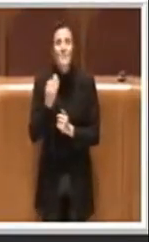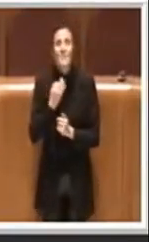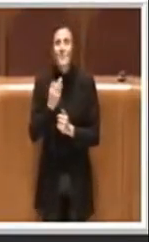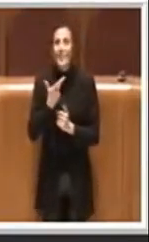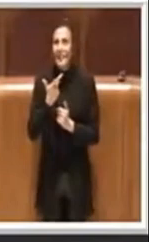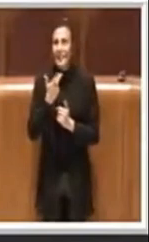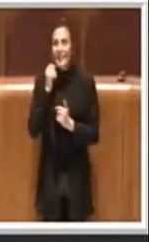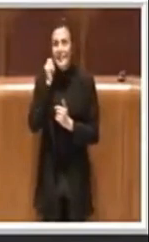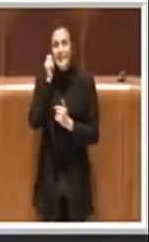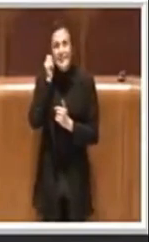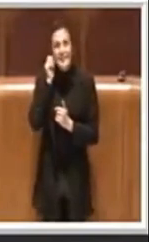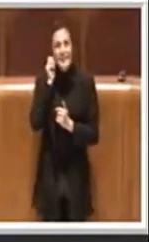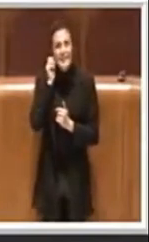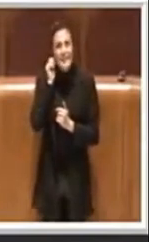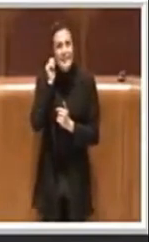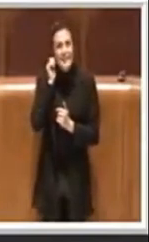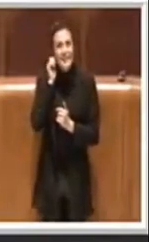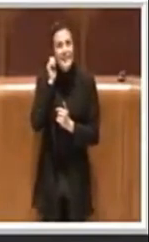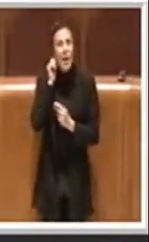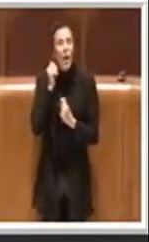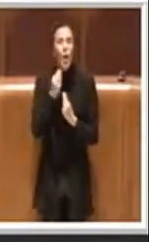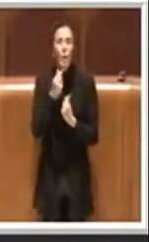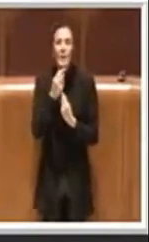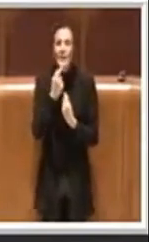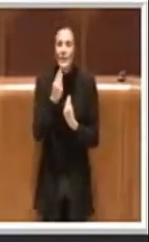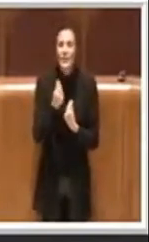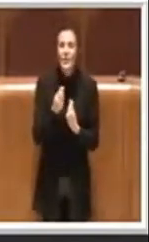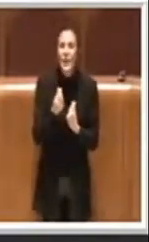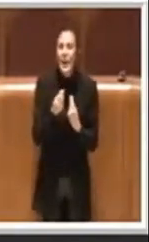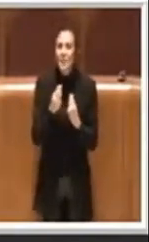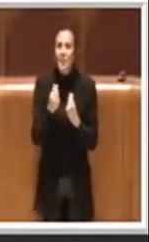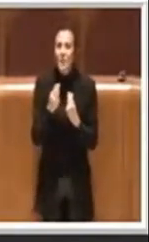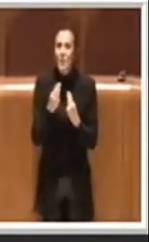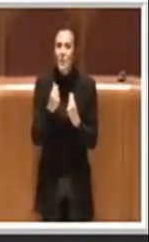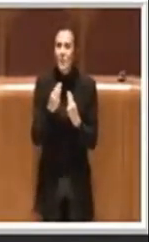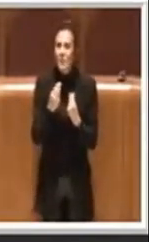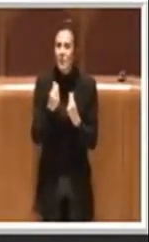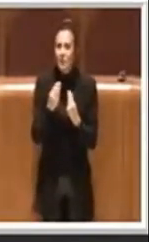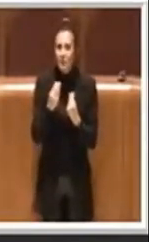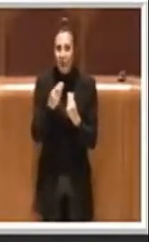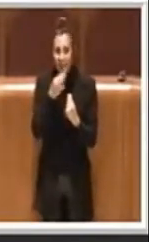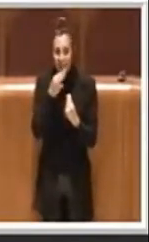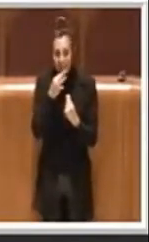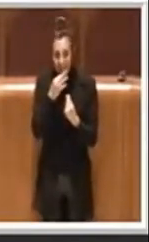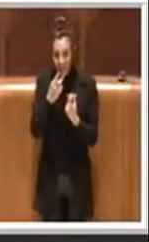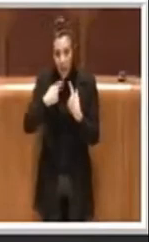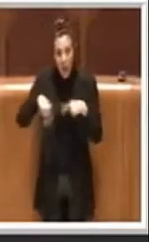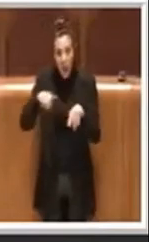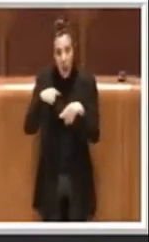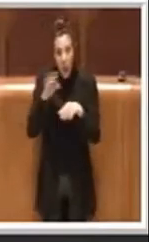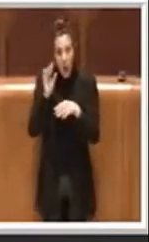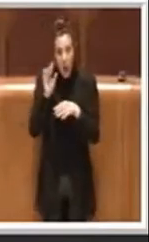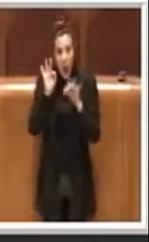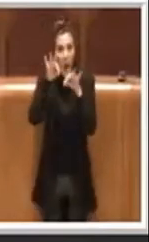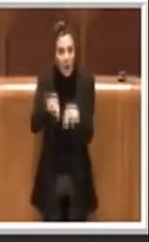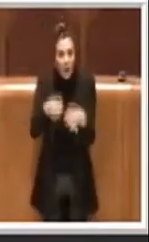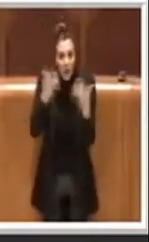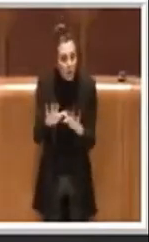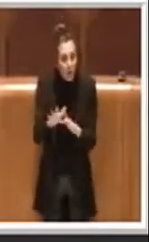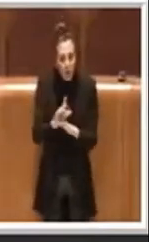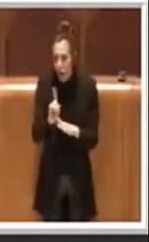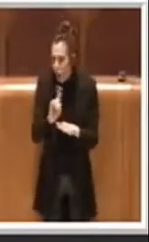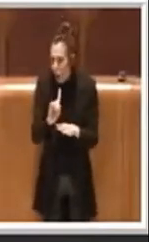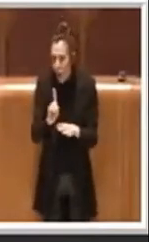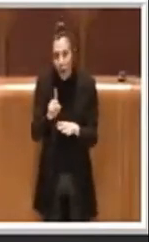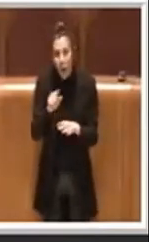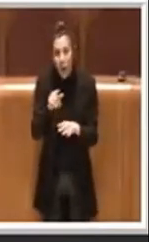ovviamente come diciamo usualmente ecco non è il punto d'arrivo ma è il punto d'inizio insomma ci sono ovviamente